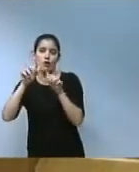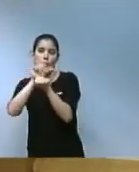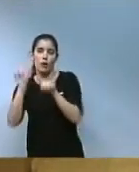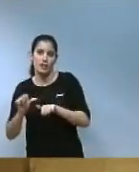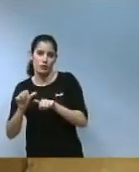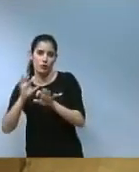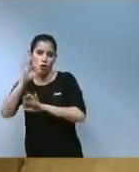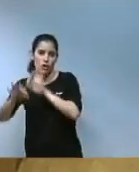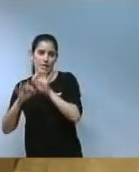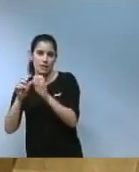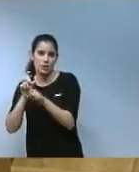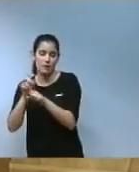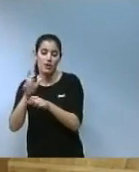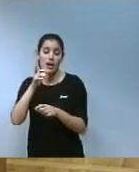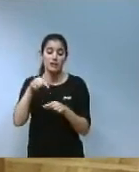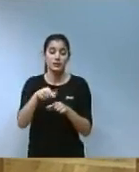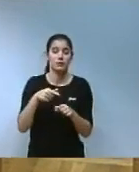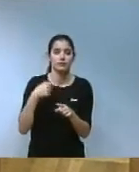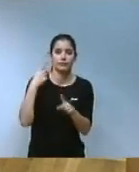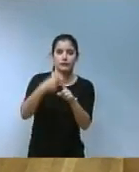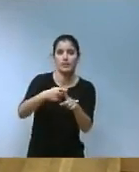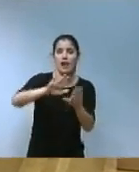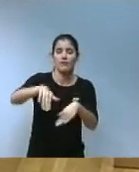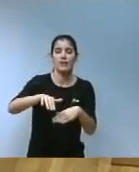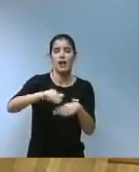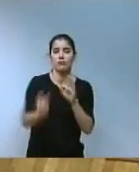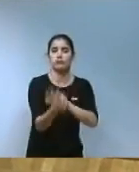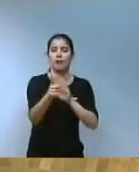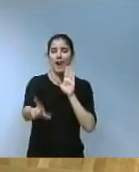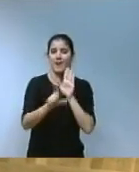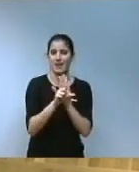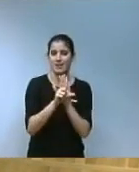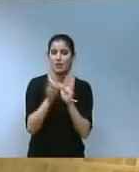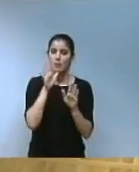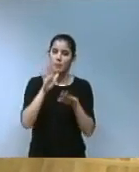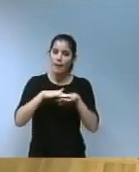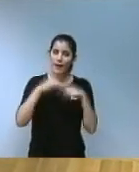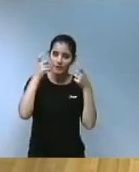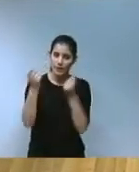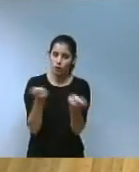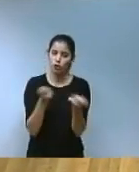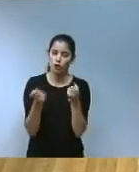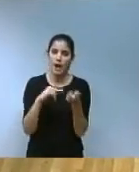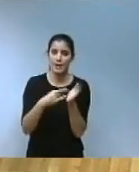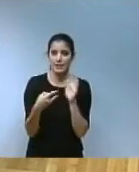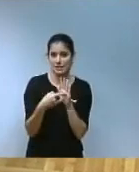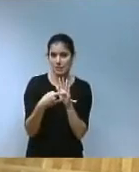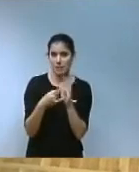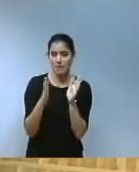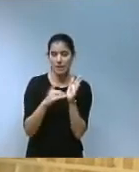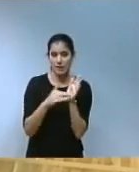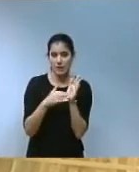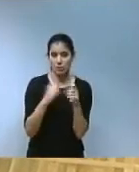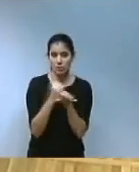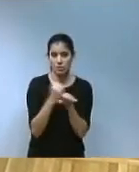'elaborar tindrà reflex en una llei en la qual es regula el sistema valencià d'ocupació el propi servei valencià